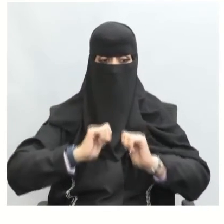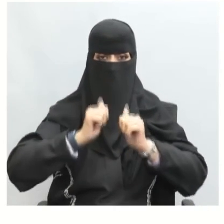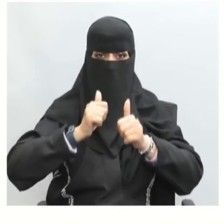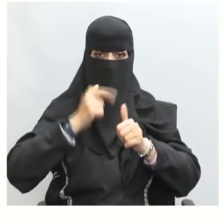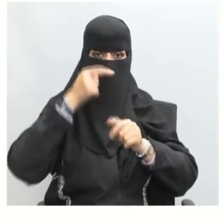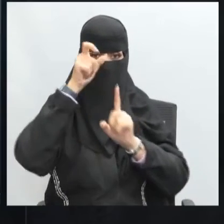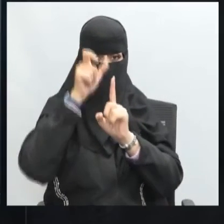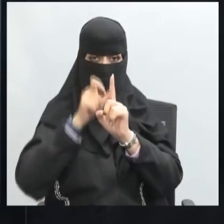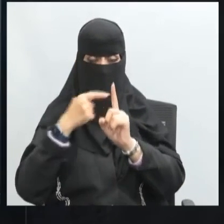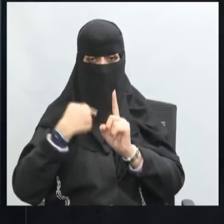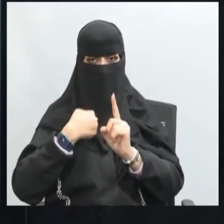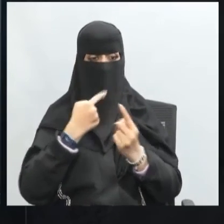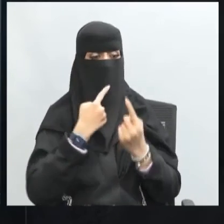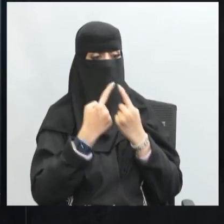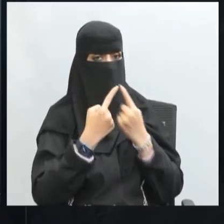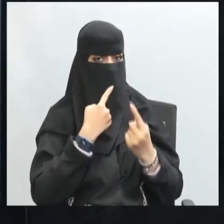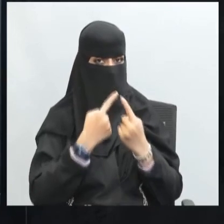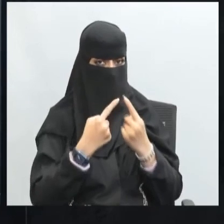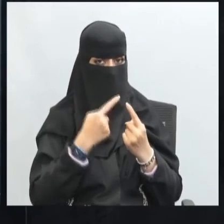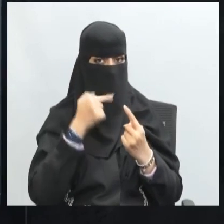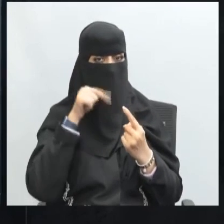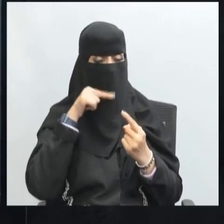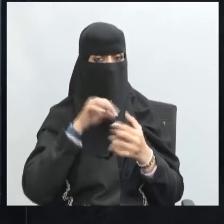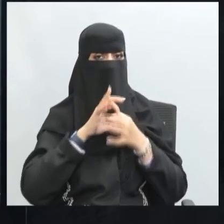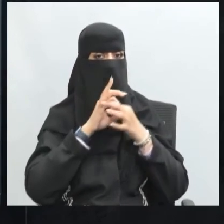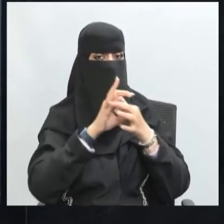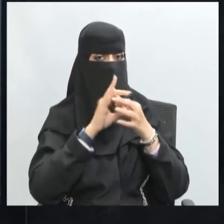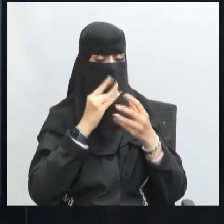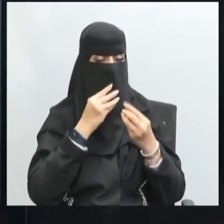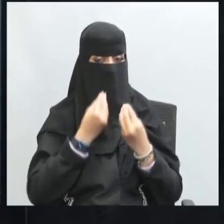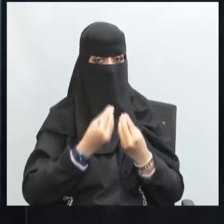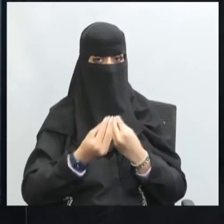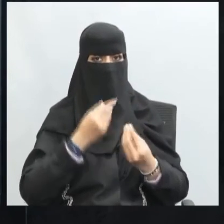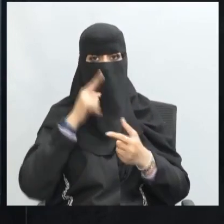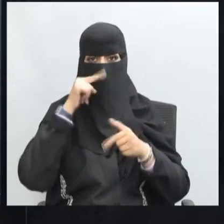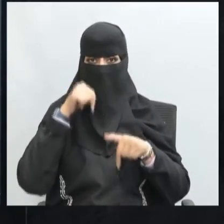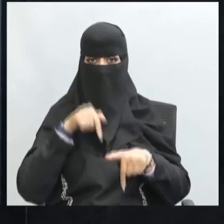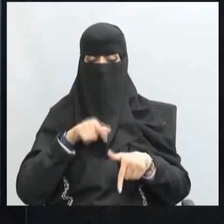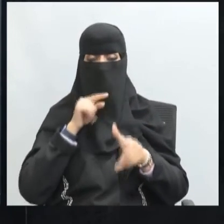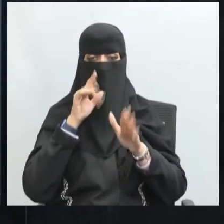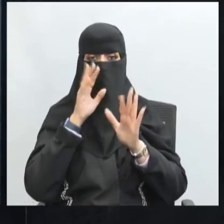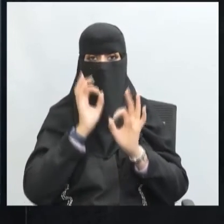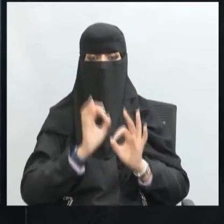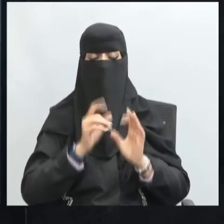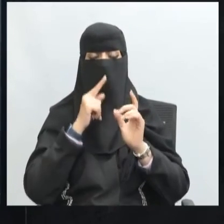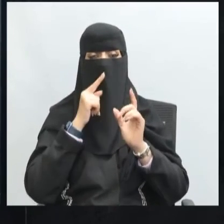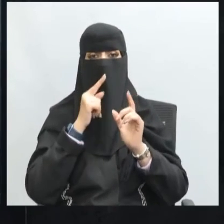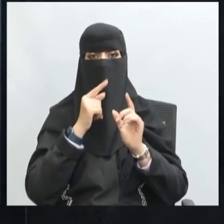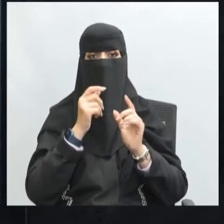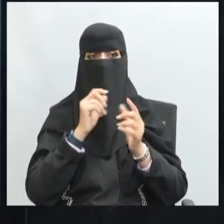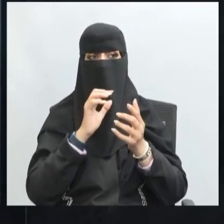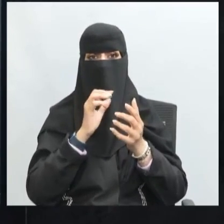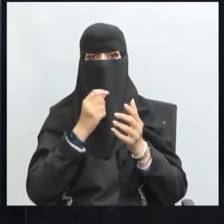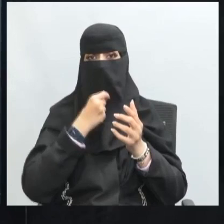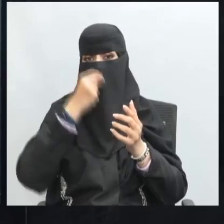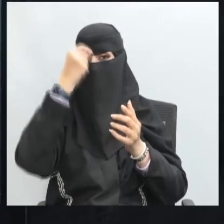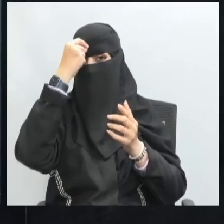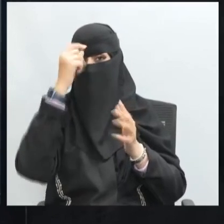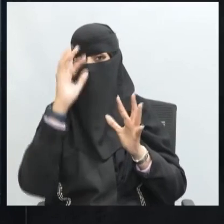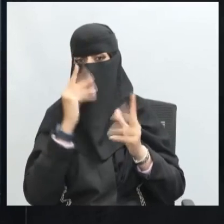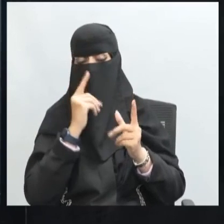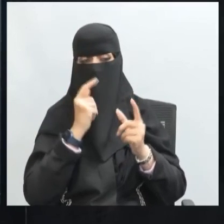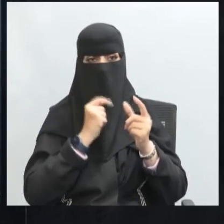وسيلة اتصال فعالة وناجحة لنحقق منه الفوائد والأهداف فما هي